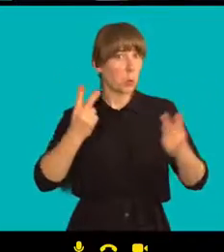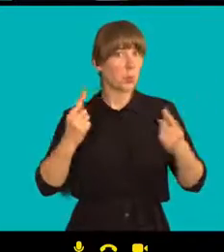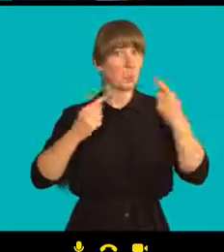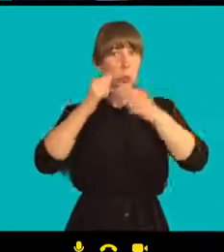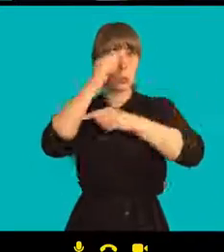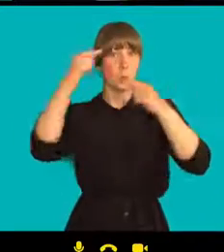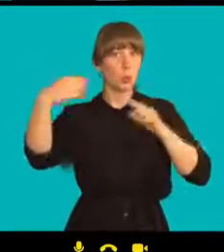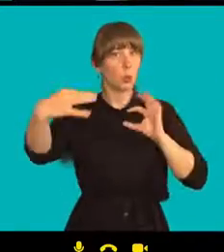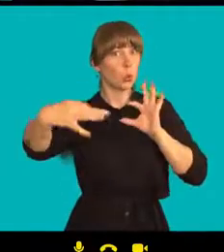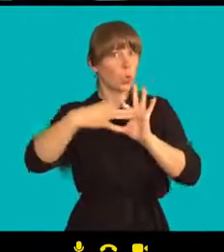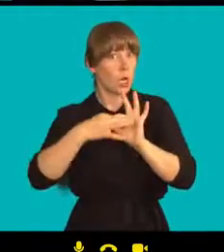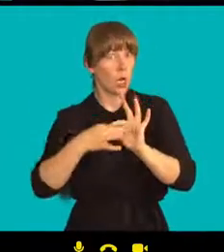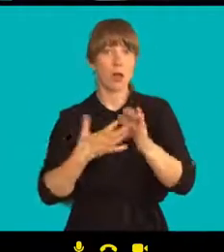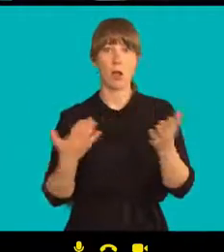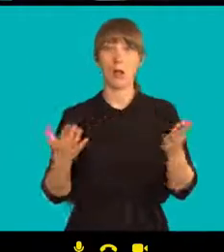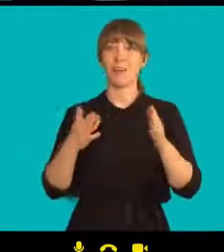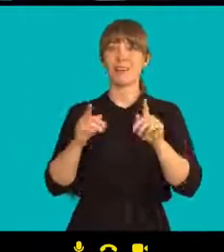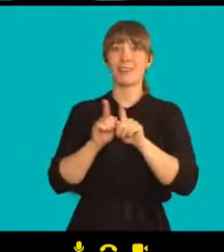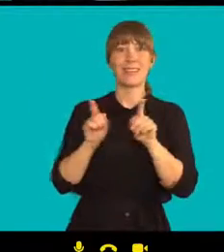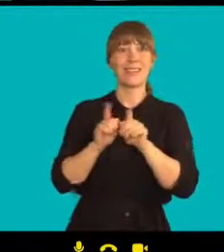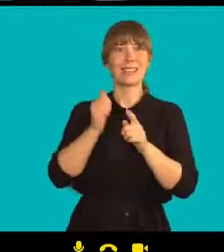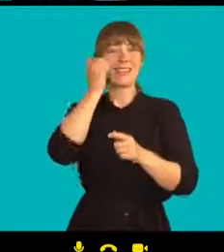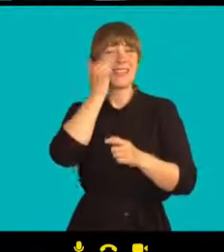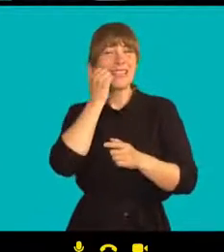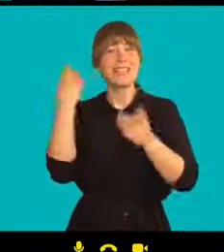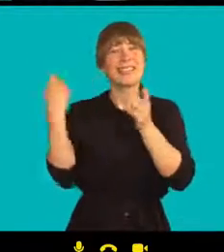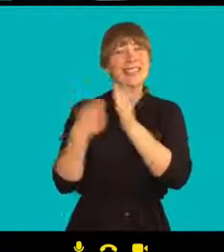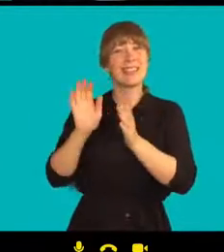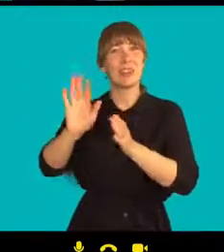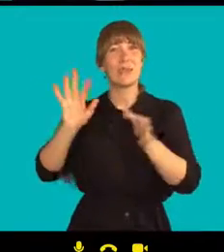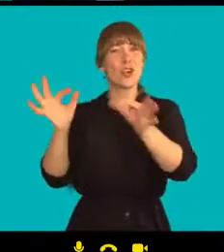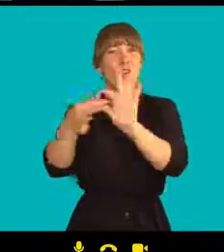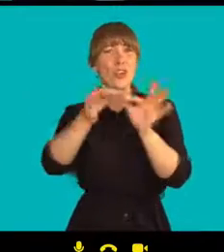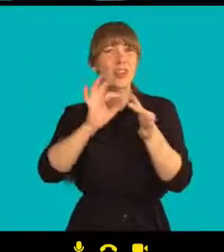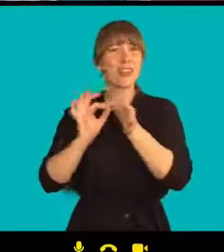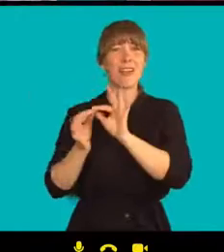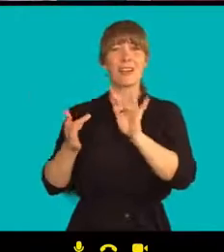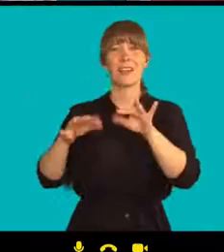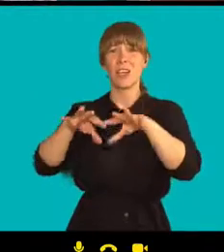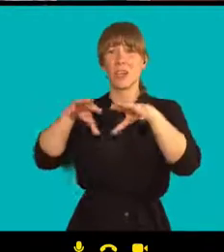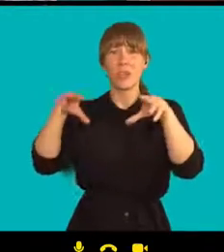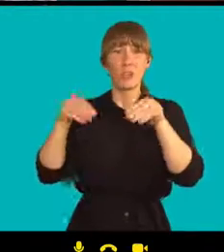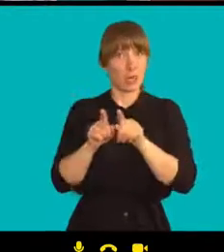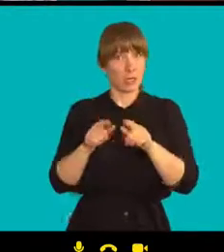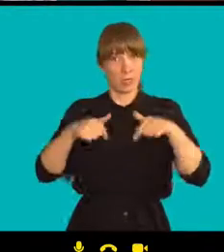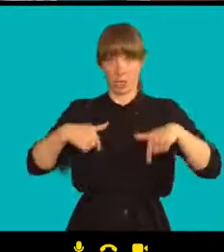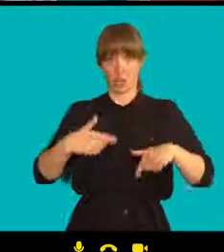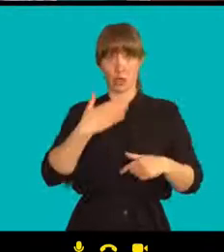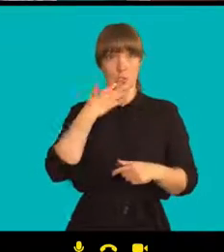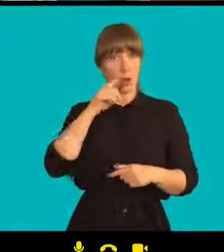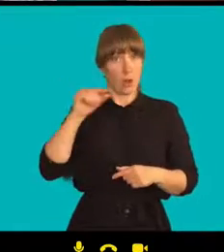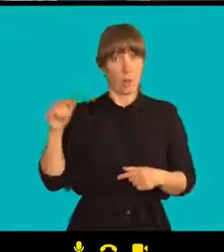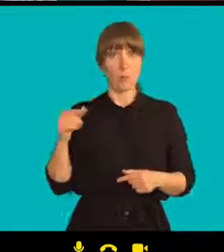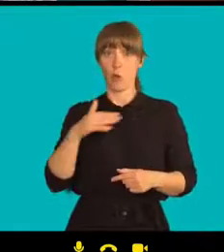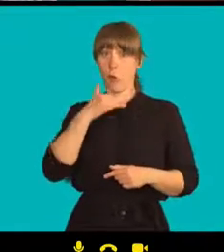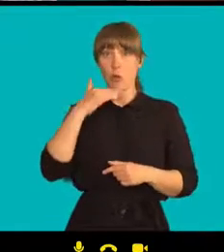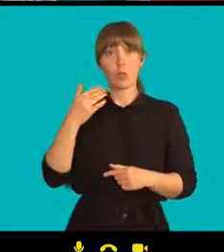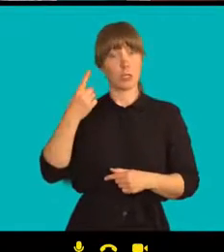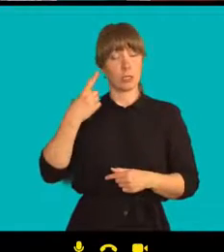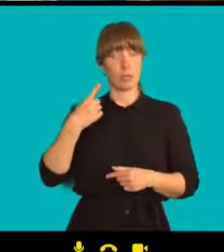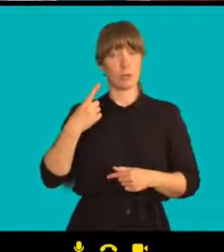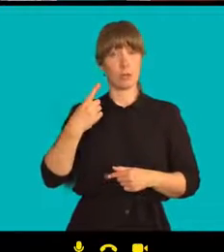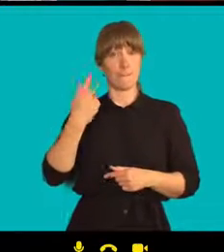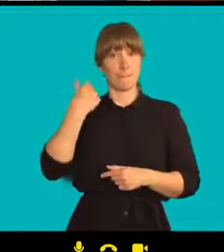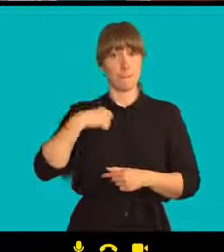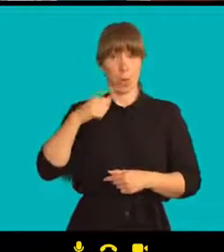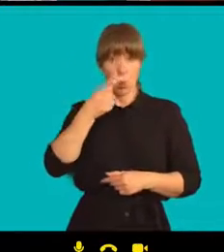tím, jak vlastně intenzivní jsou ty mezilické kontakty. Jenom se podívejte, kolik třeba Bělorus už je v České republice, kolik zde běloruských studentů studuje.